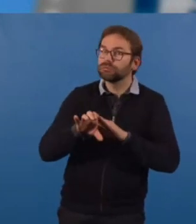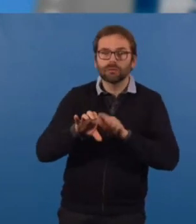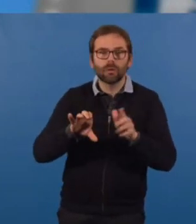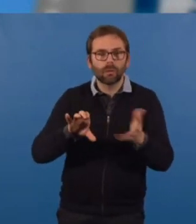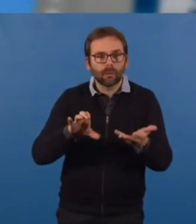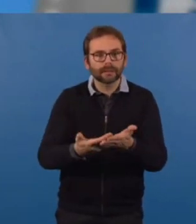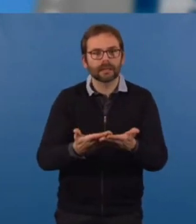Merci pour votre attention. Merci. Merci.